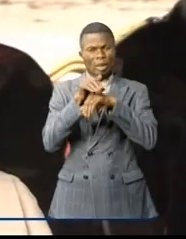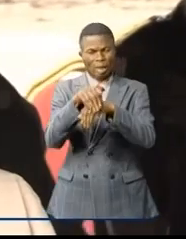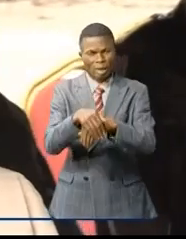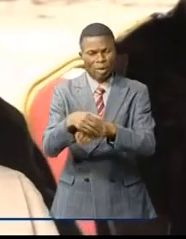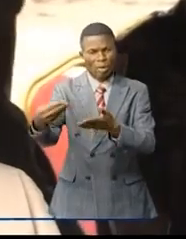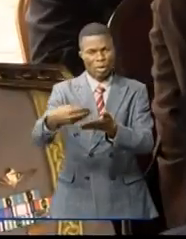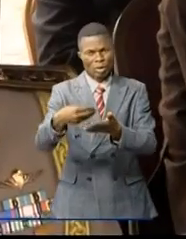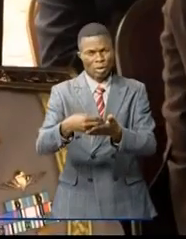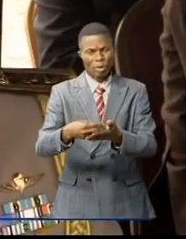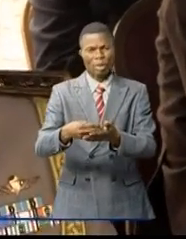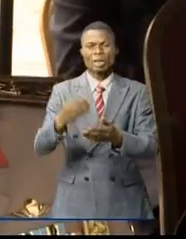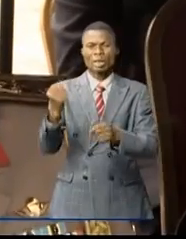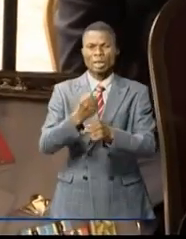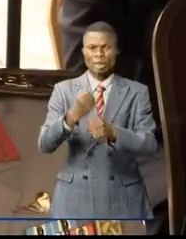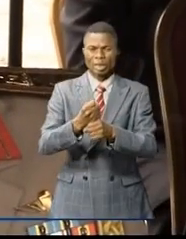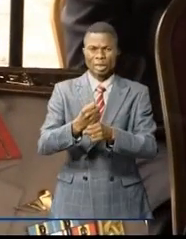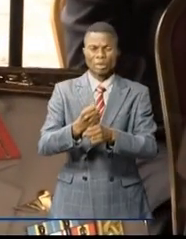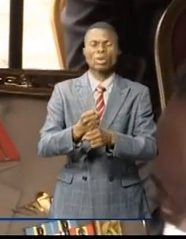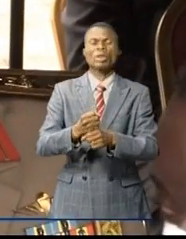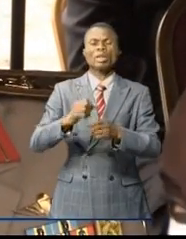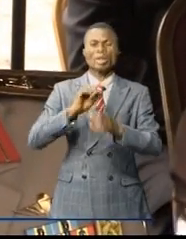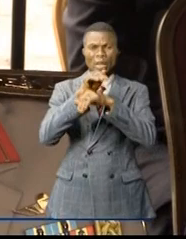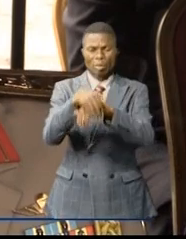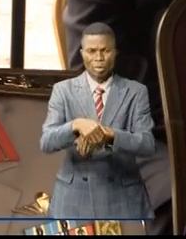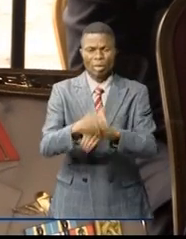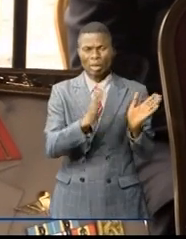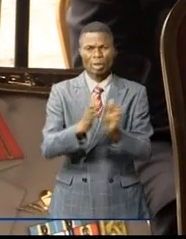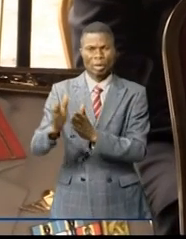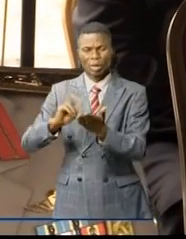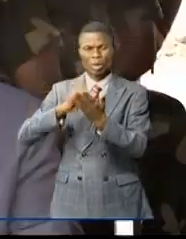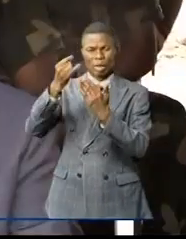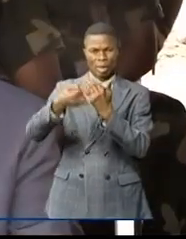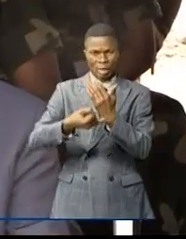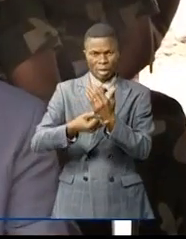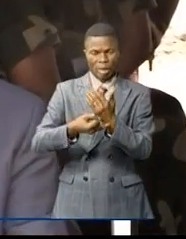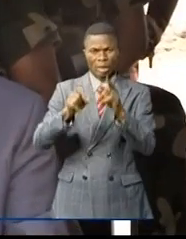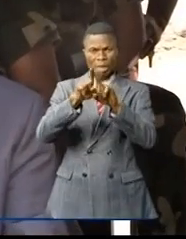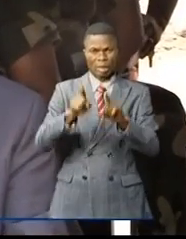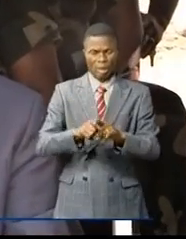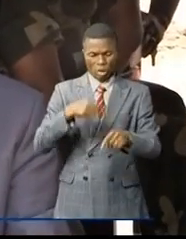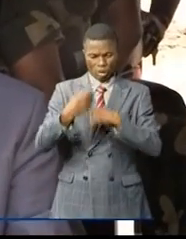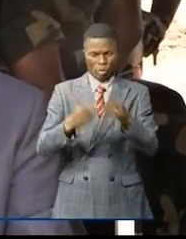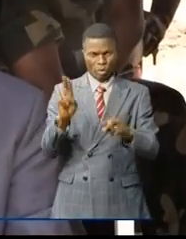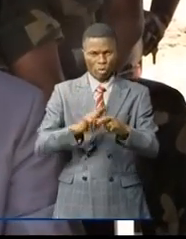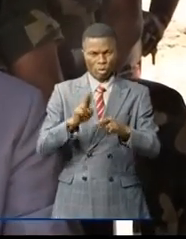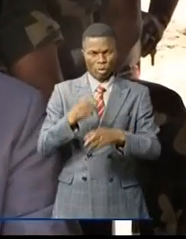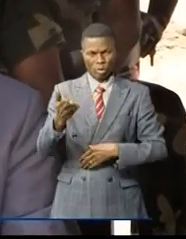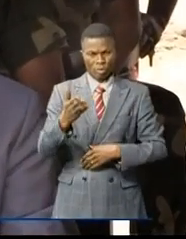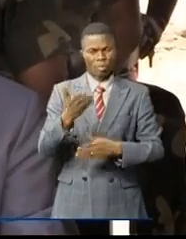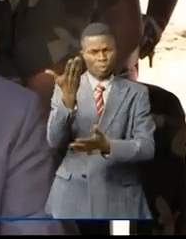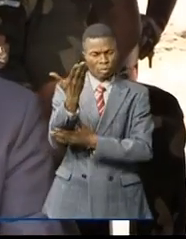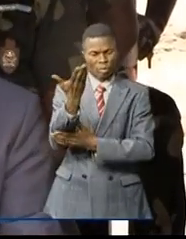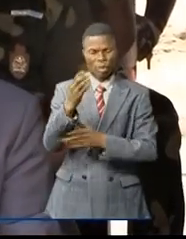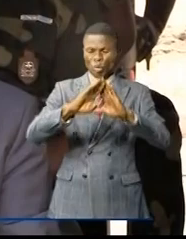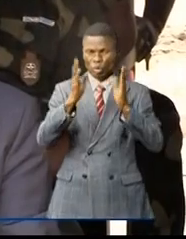et au maître d'ouvrage pour son implication dans l'élaboration de ce projet et sa mise en œuvre. Il les a invités